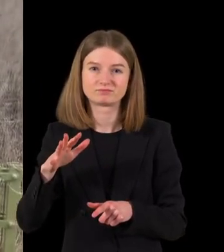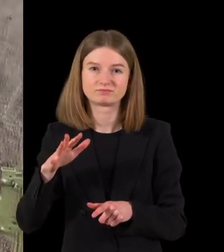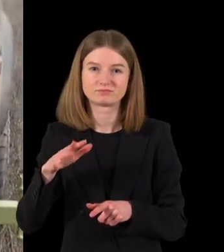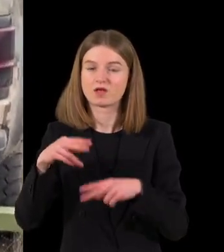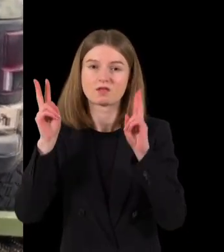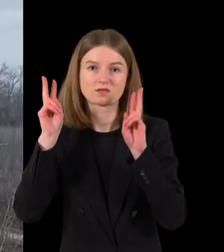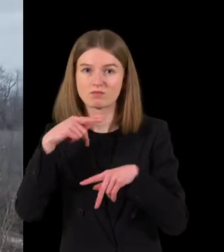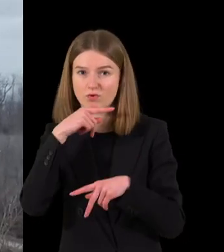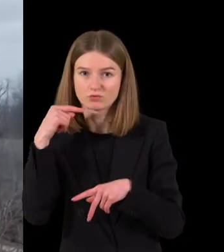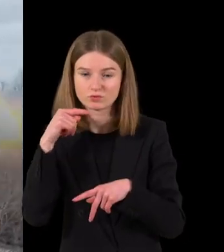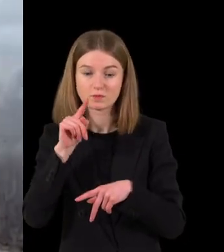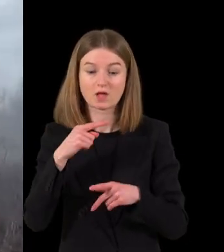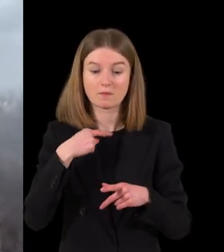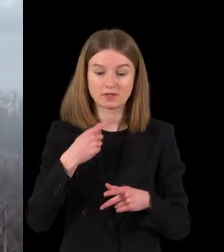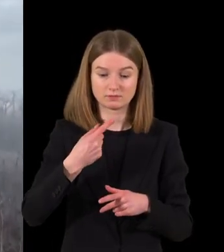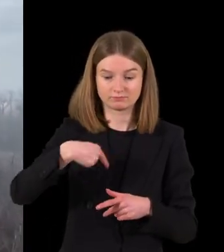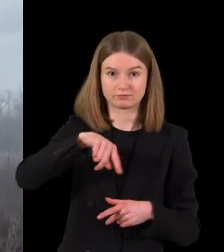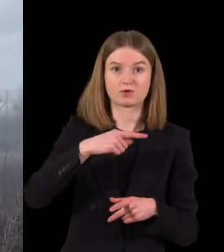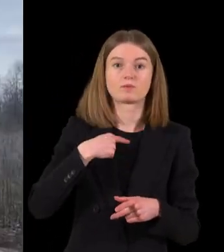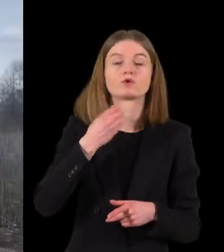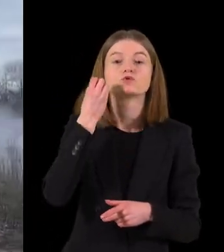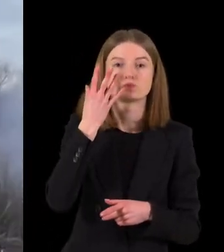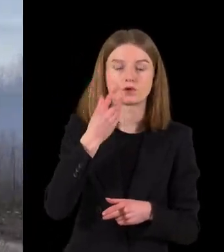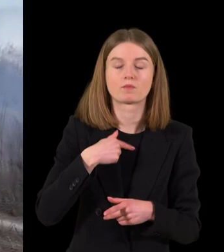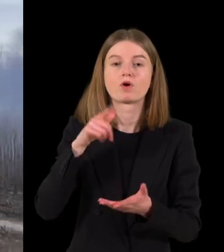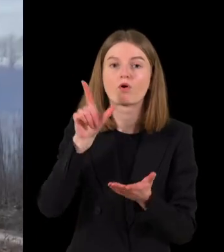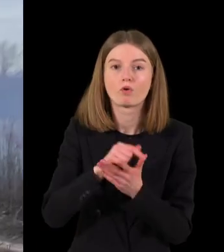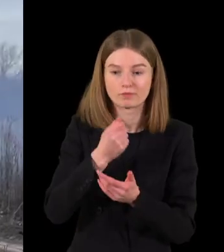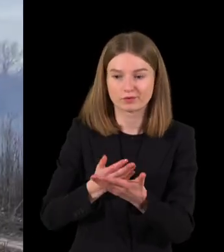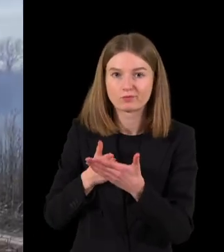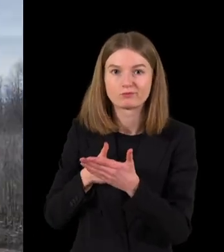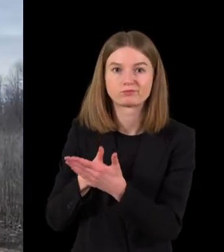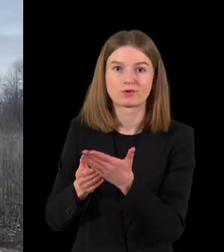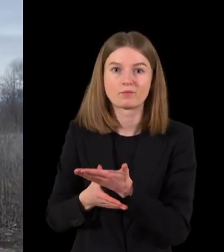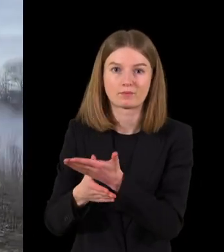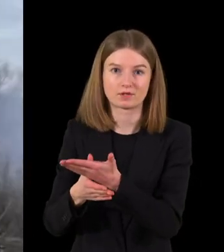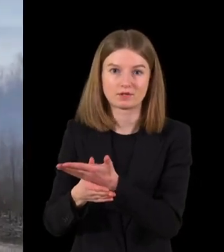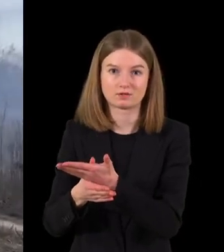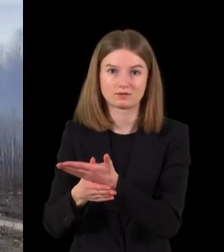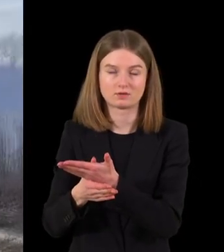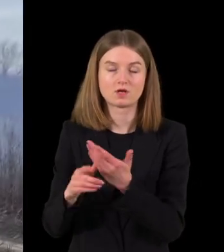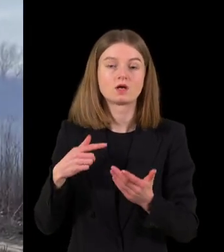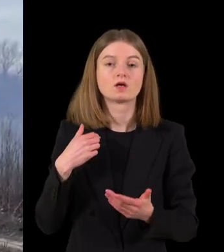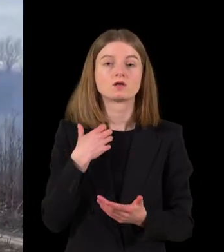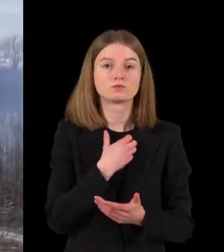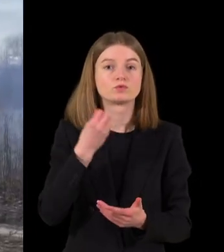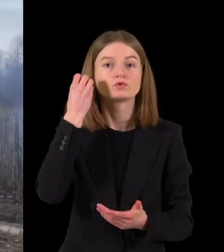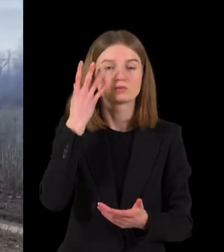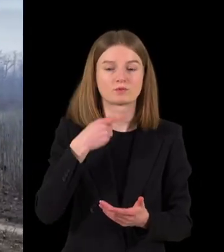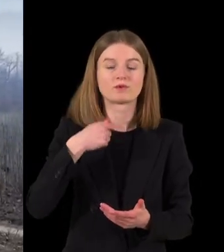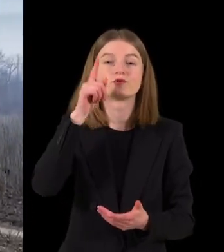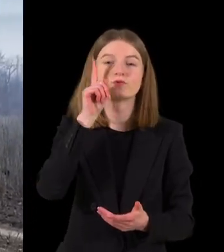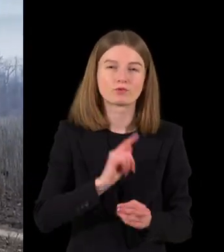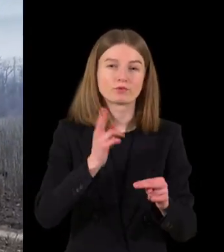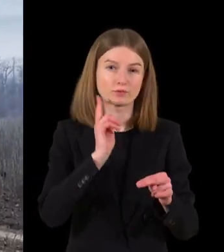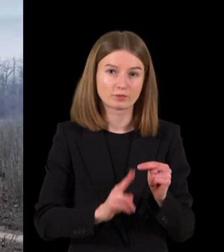suprantam šitą erdvę, mes privalom ten eiti. Jokių iliūsijų neturėkim. Aš suprantu tą norą, mes norim šitą